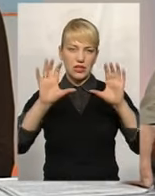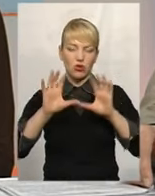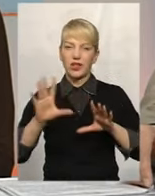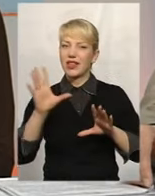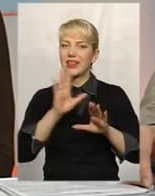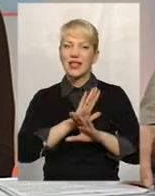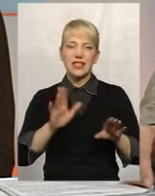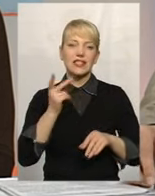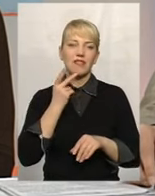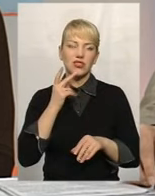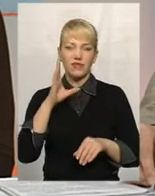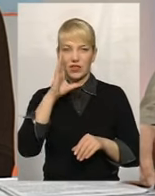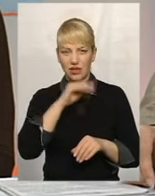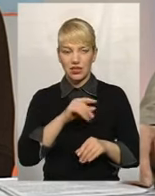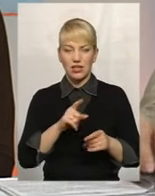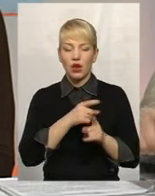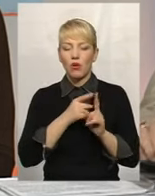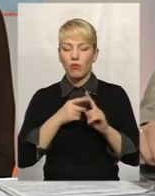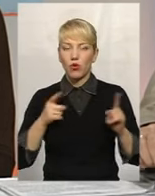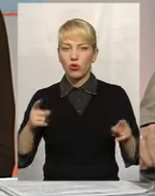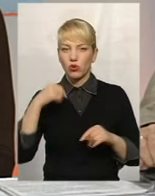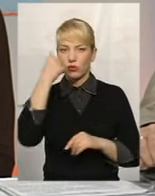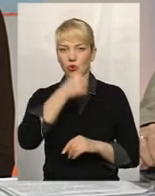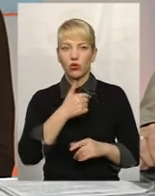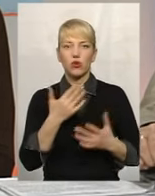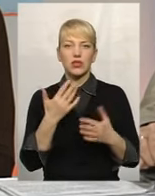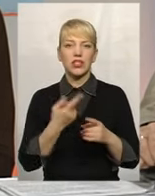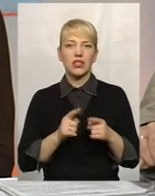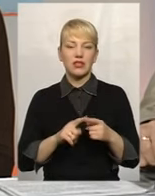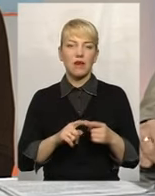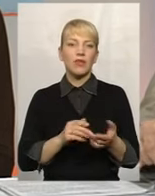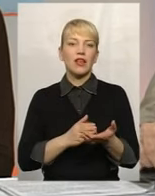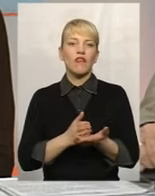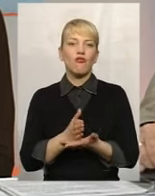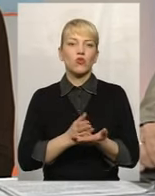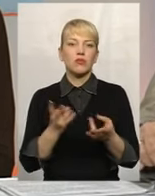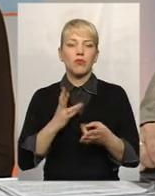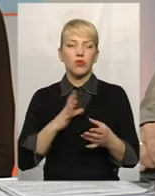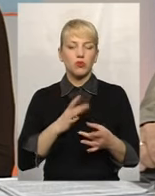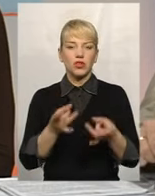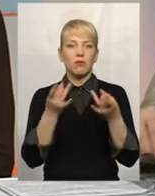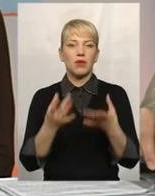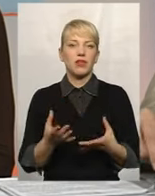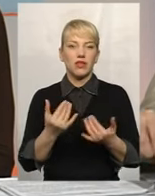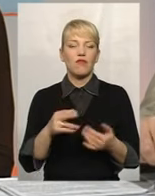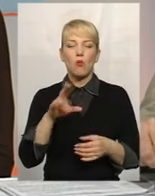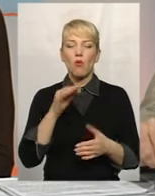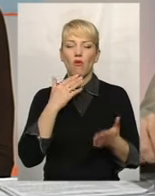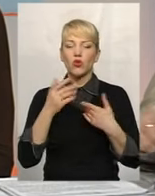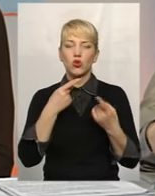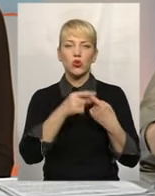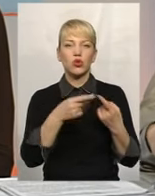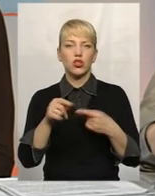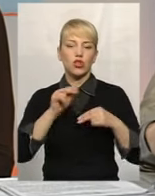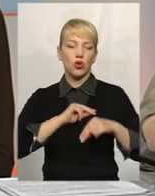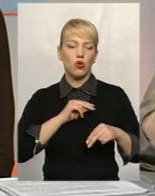нам протягом календарного року. Скільки ця функція має бути превентивною по відношенню до інших роботодавців,